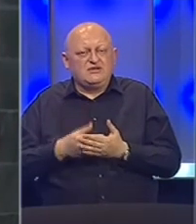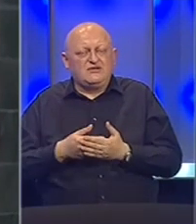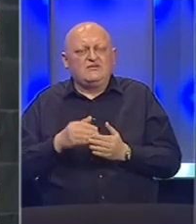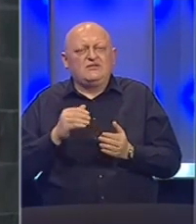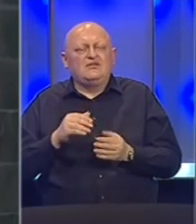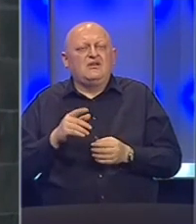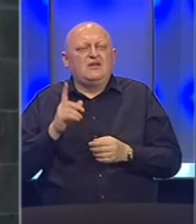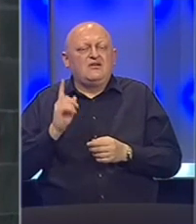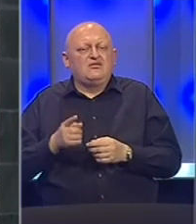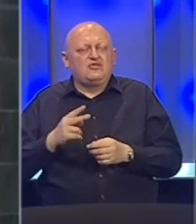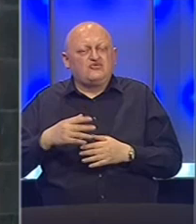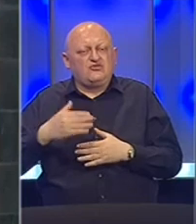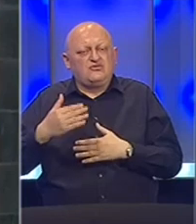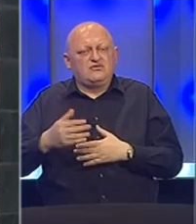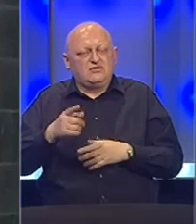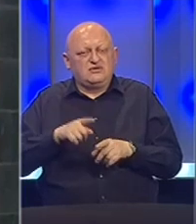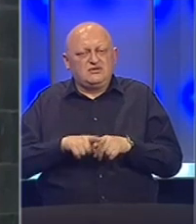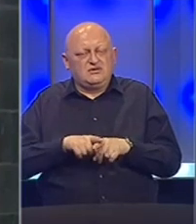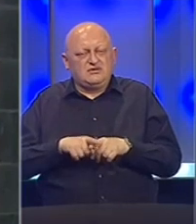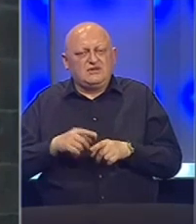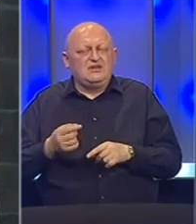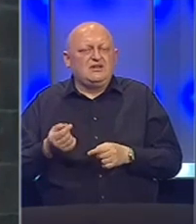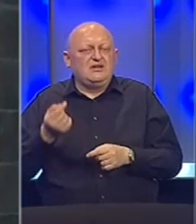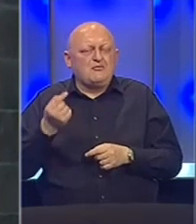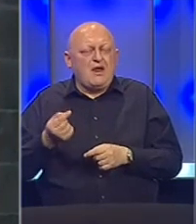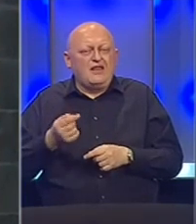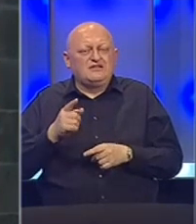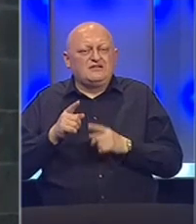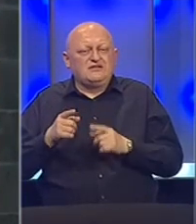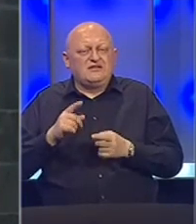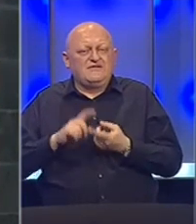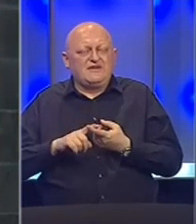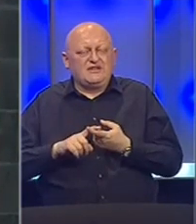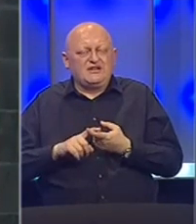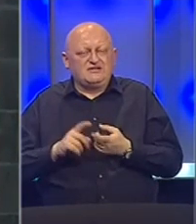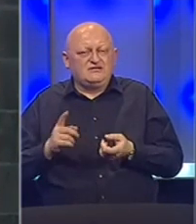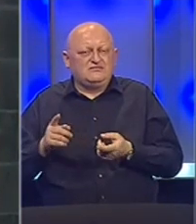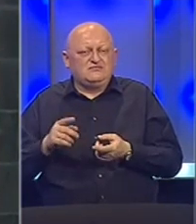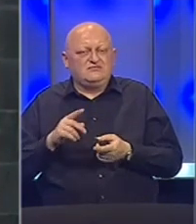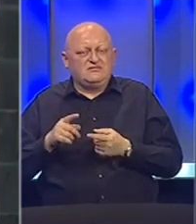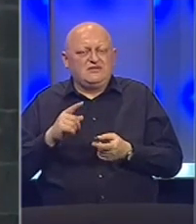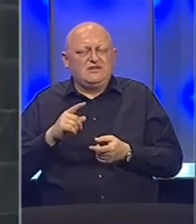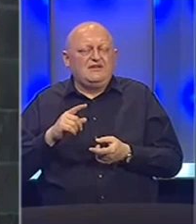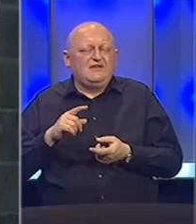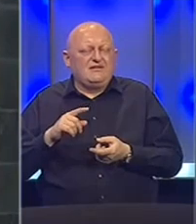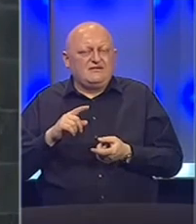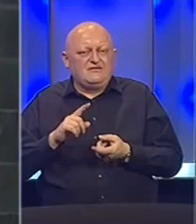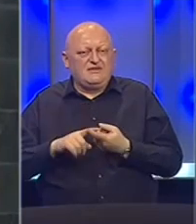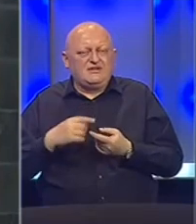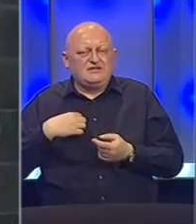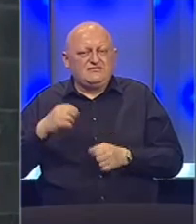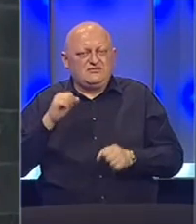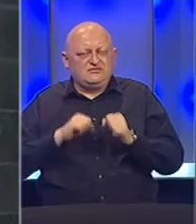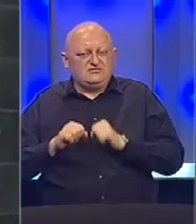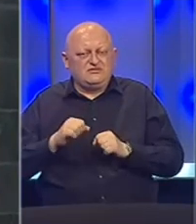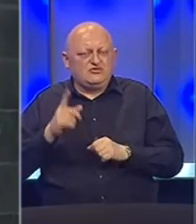ali pregovaraš. Na drugoj strani je to isto između Maline i Federacije, odnosno ove federalne civile zaštite,